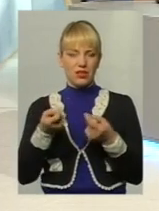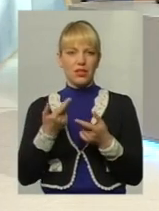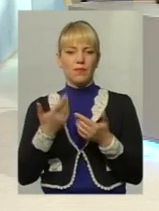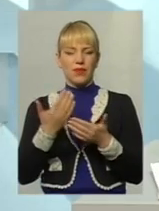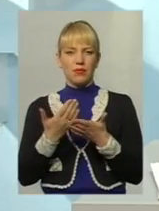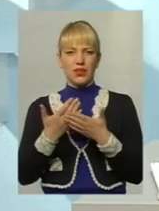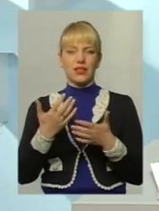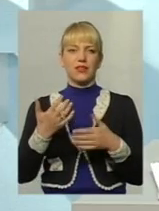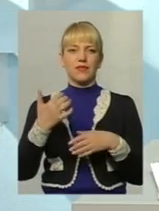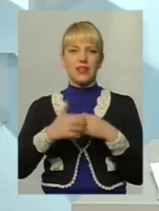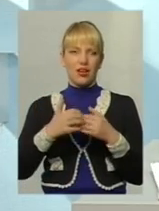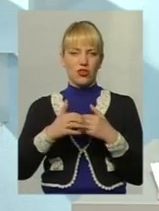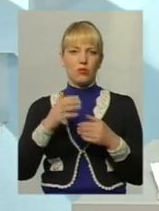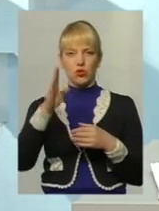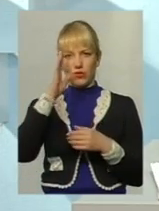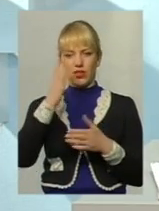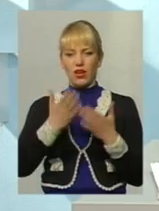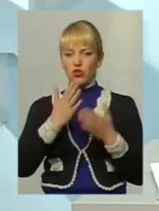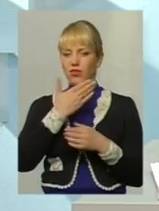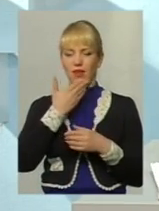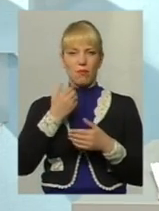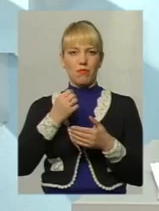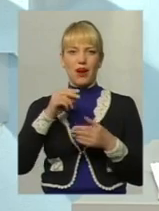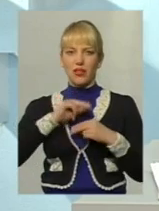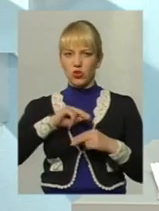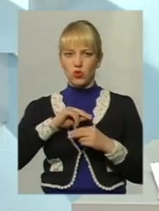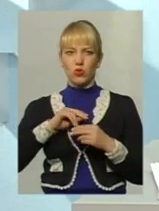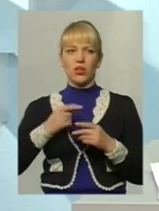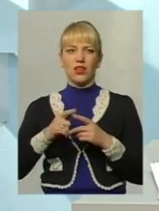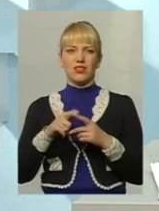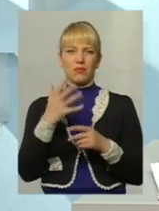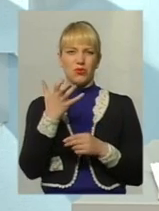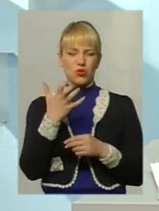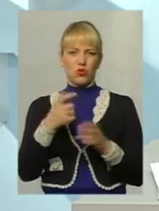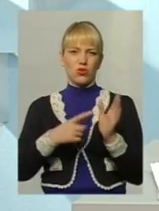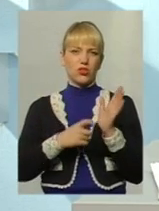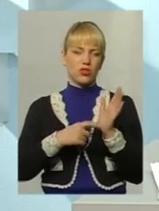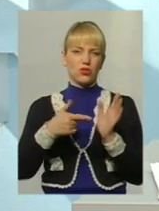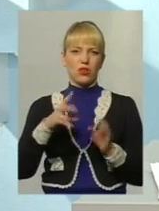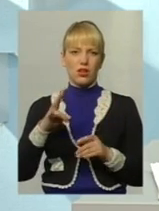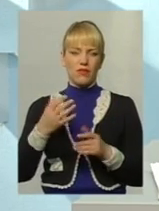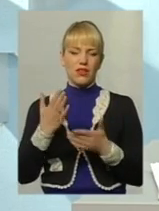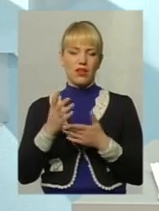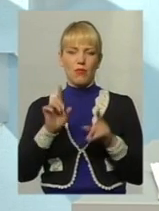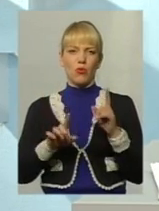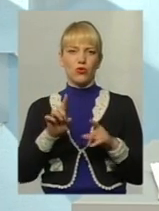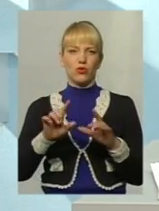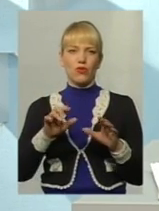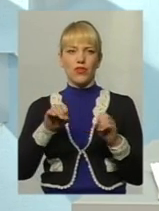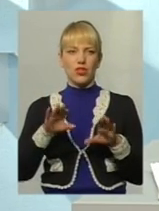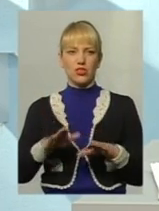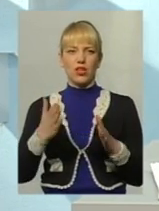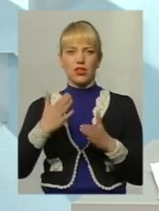практика, якщо чоловік не працює або не декларує доходи, це 500-600 гривень. Є поодинокі рішення, які, ми